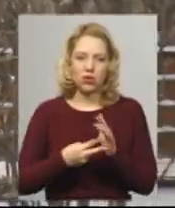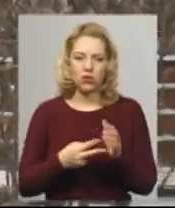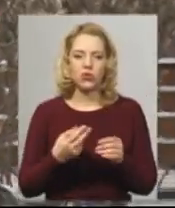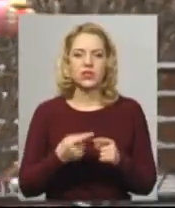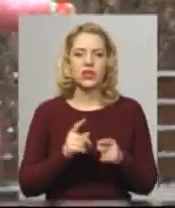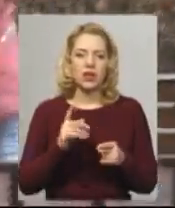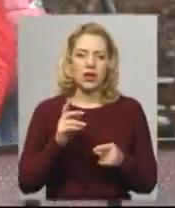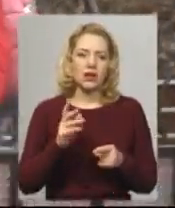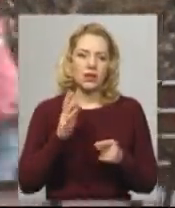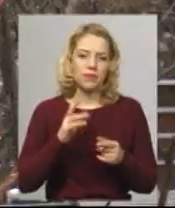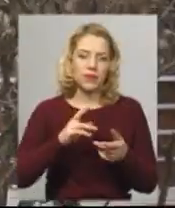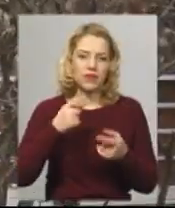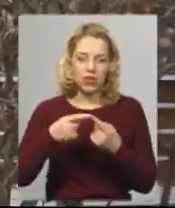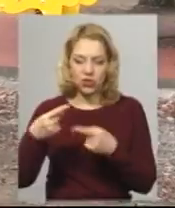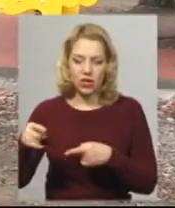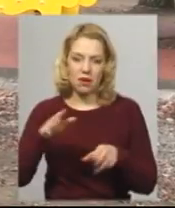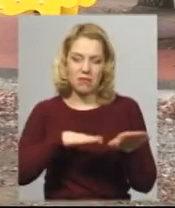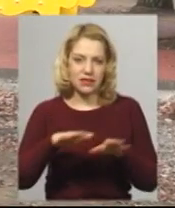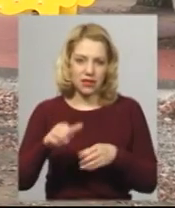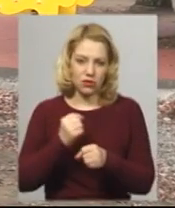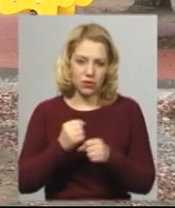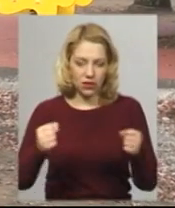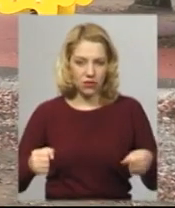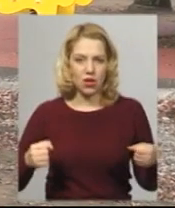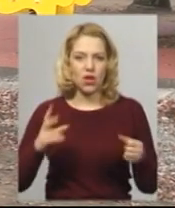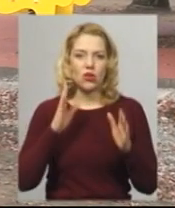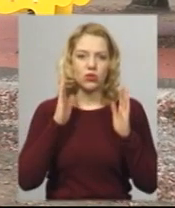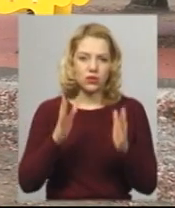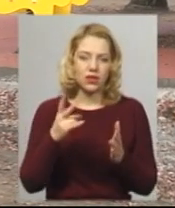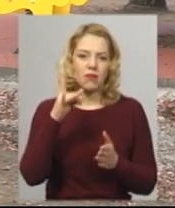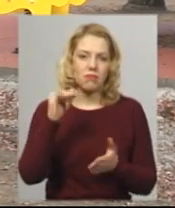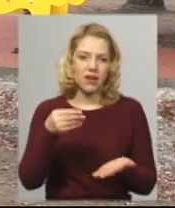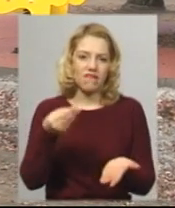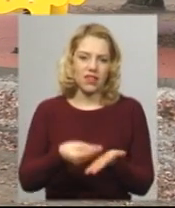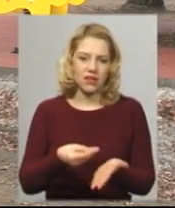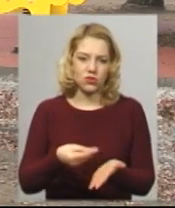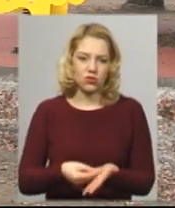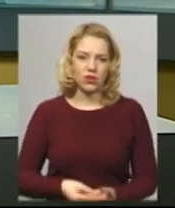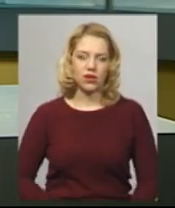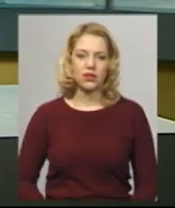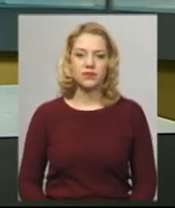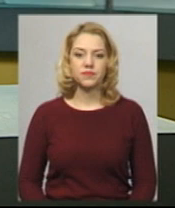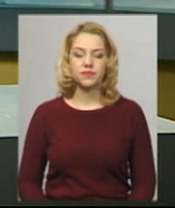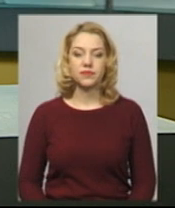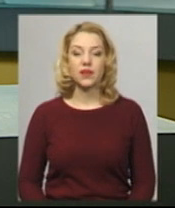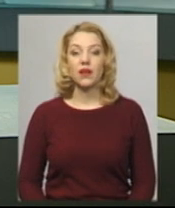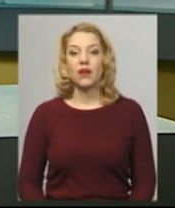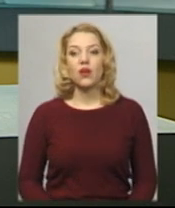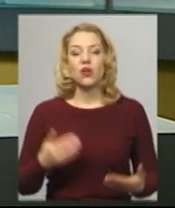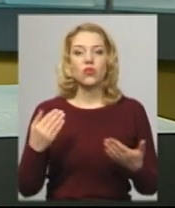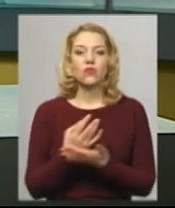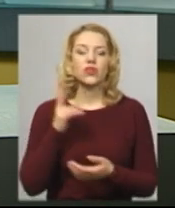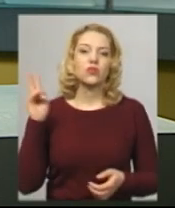фінансуванні. Леся Боровець, Іван Мовчан, Віктор Кривий, Дем'ян Цегольник. Новини на Суспільному. Хмельницький. Новий